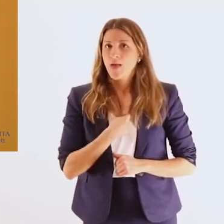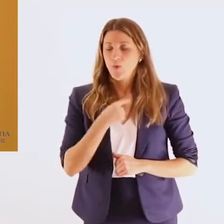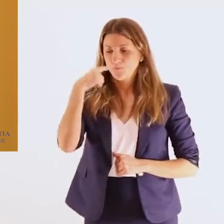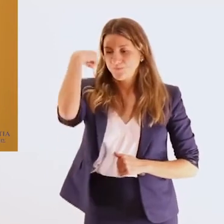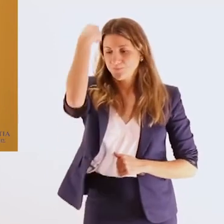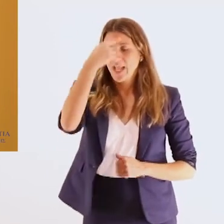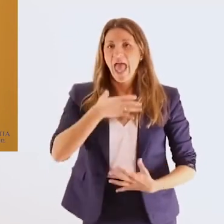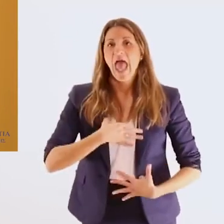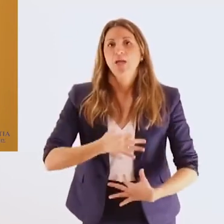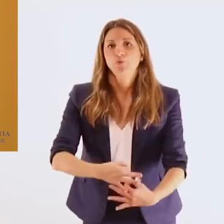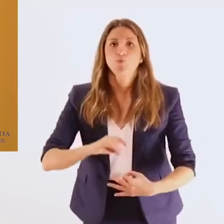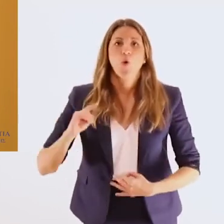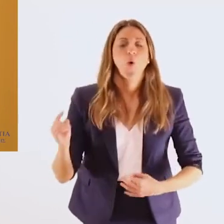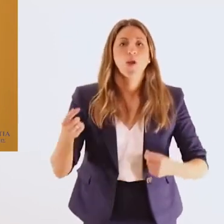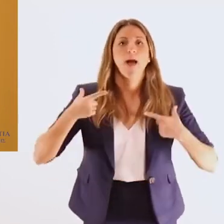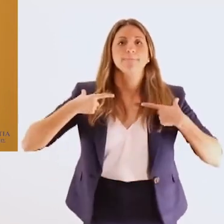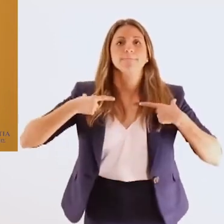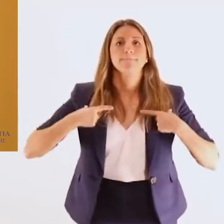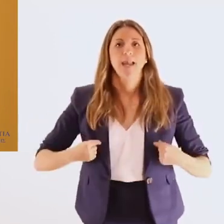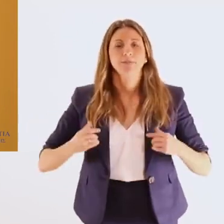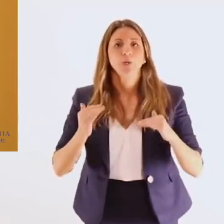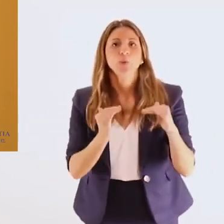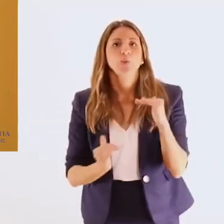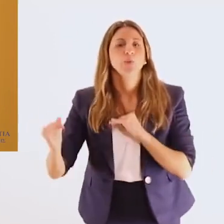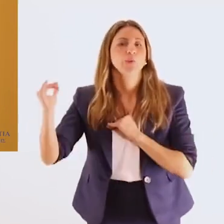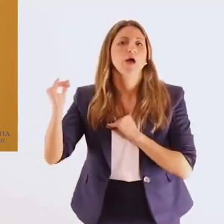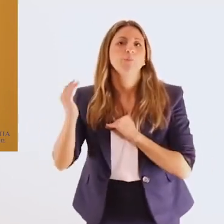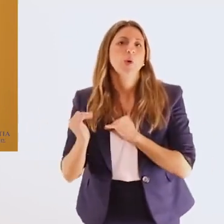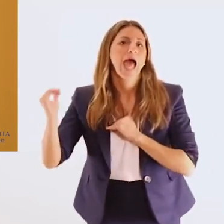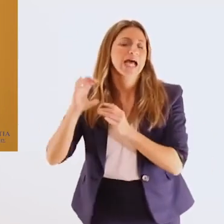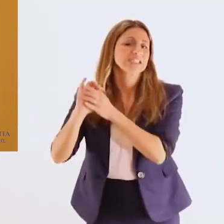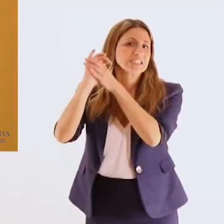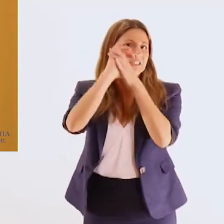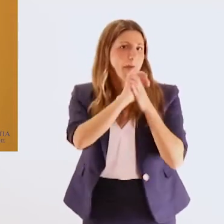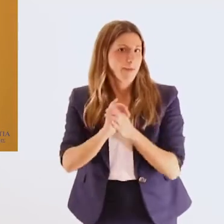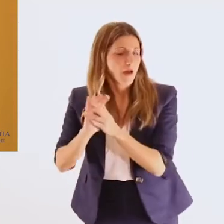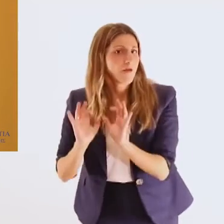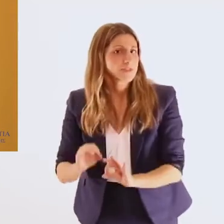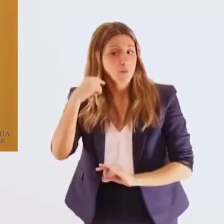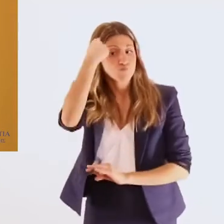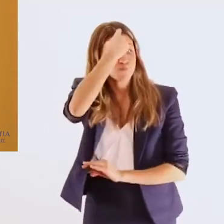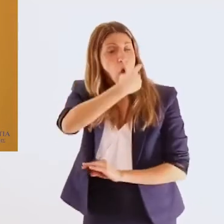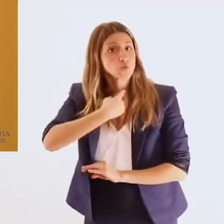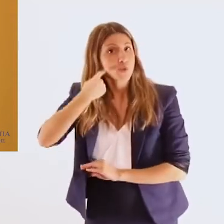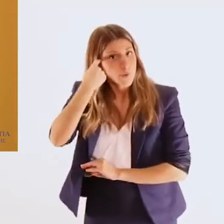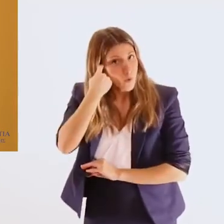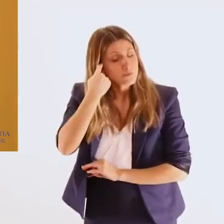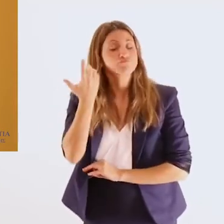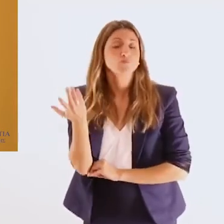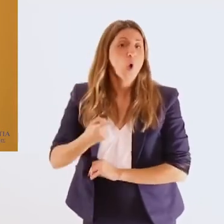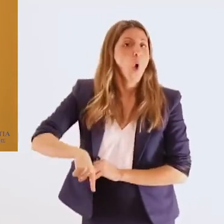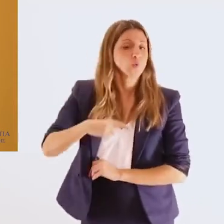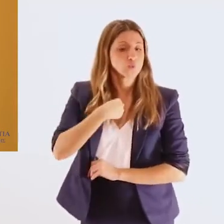ηγεσίας της Ομοσπονδίας και του προσωπικού μας να σας ευχαριστήσω πάρα πολύ